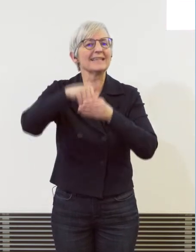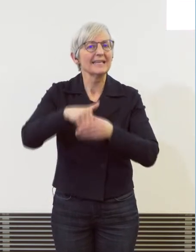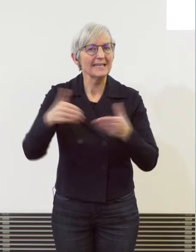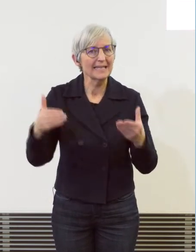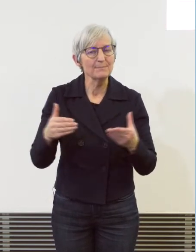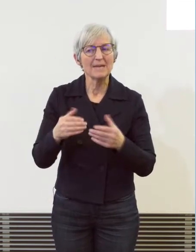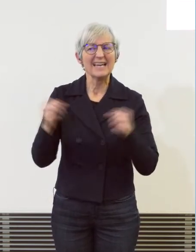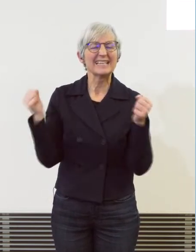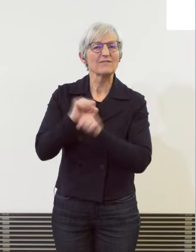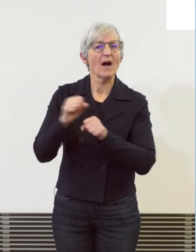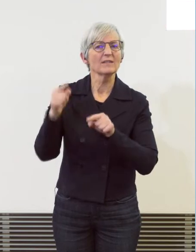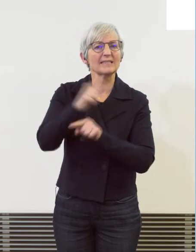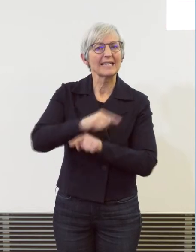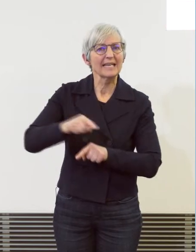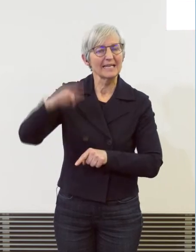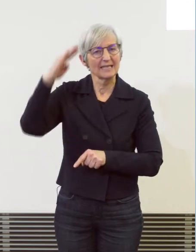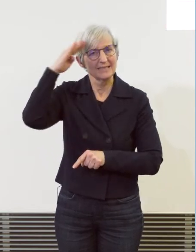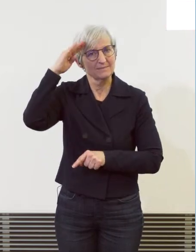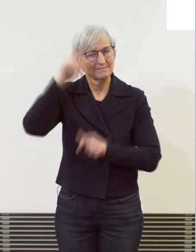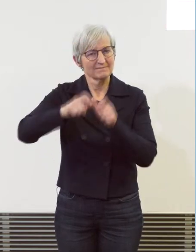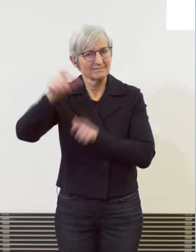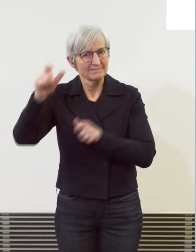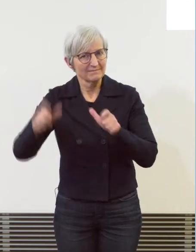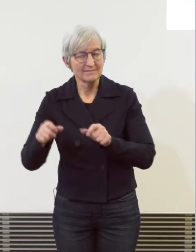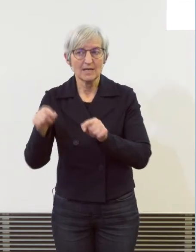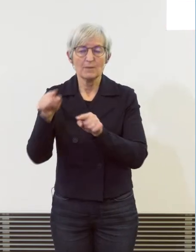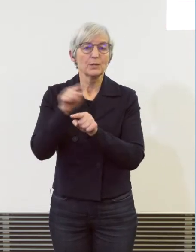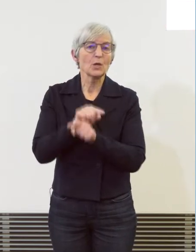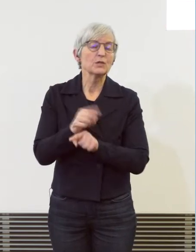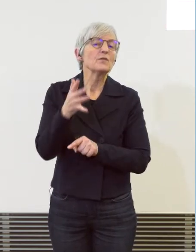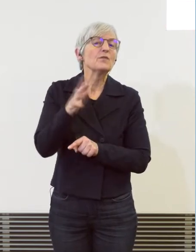Allzeithoch des letzten Jahres immer noch bedenklich hoch ist.